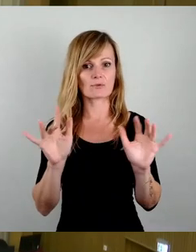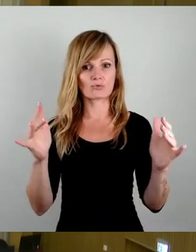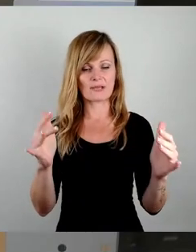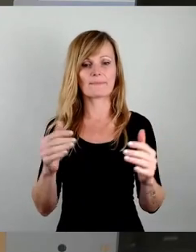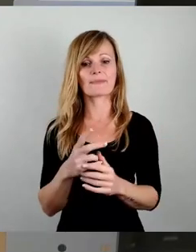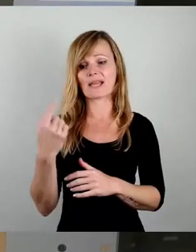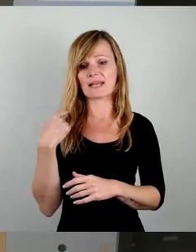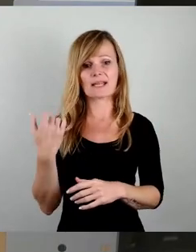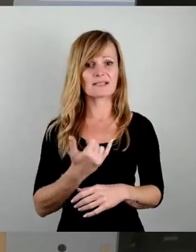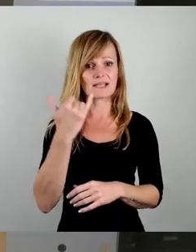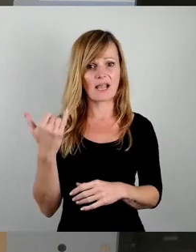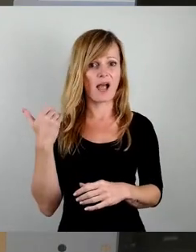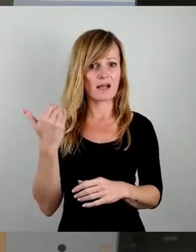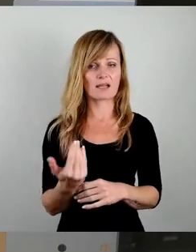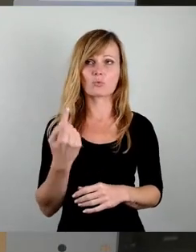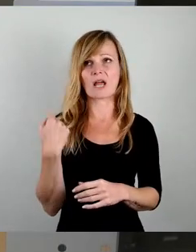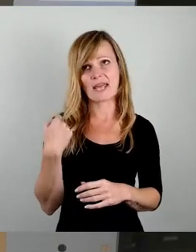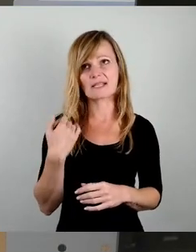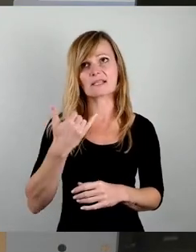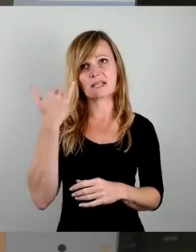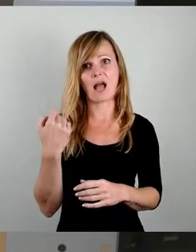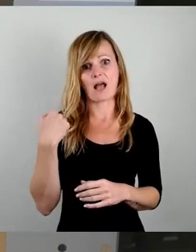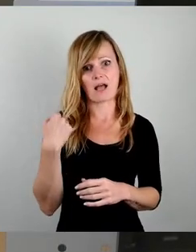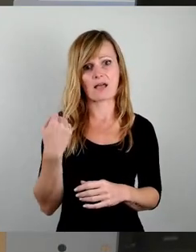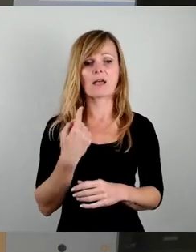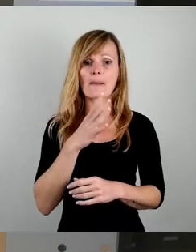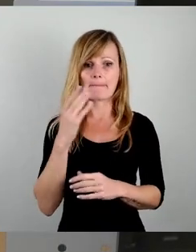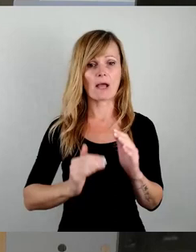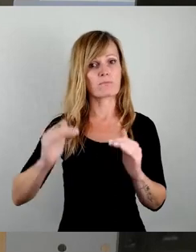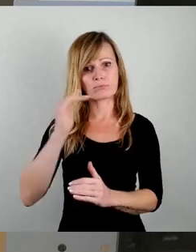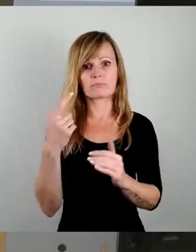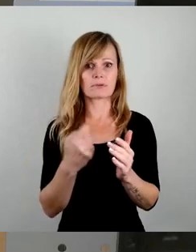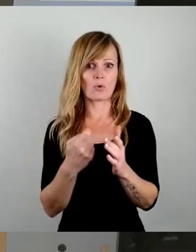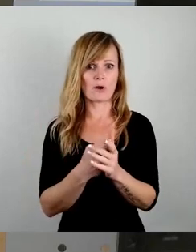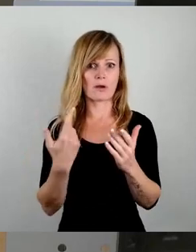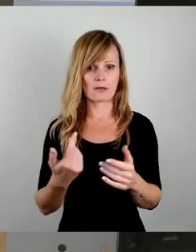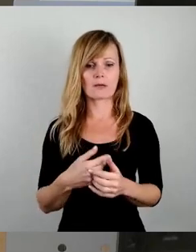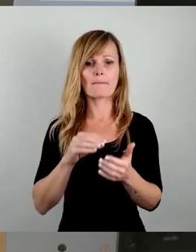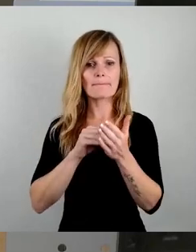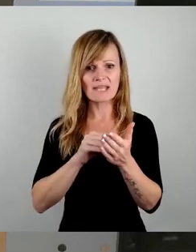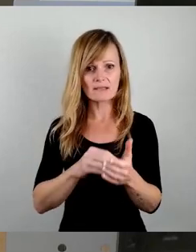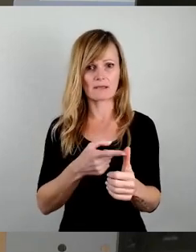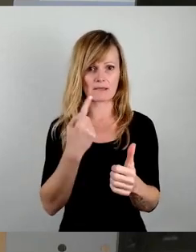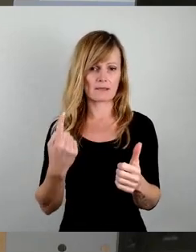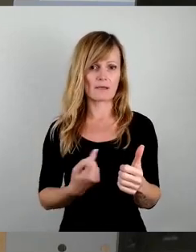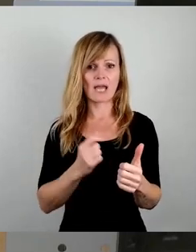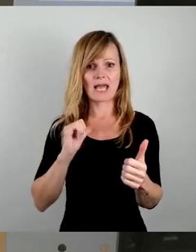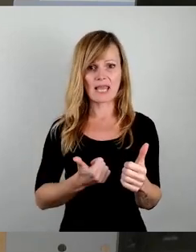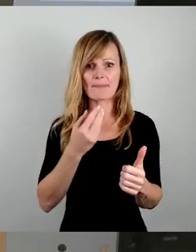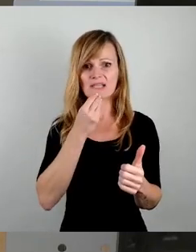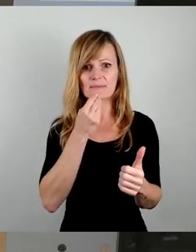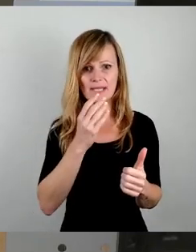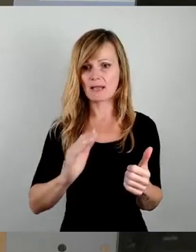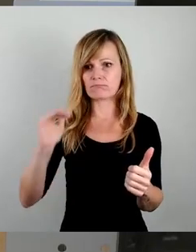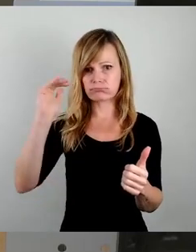oder vor allem im letzten Jahr ist alles viel, viel teurer geworden. Mieten, dann sind die Lebensmittel gestiegen,